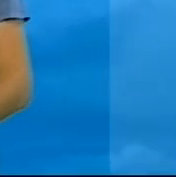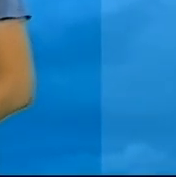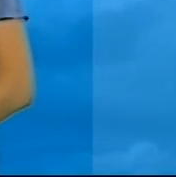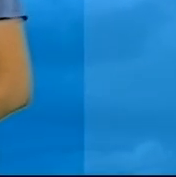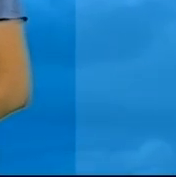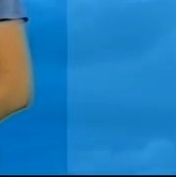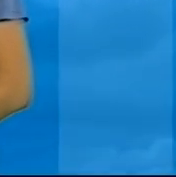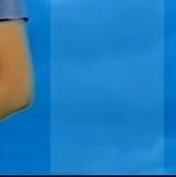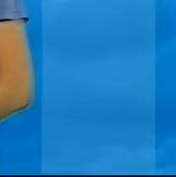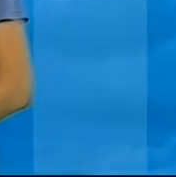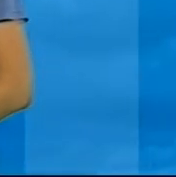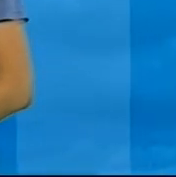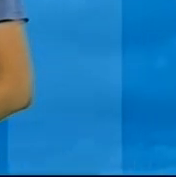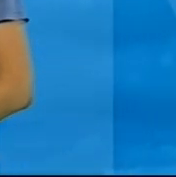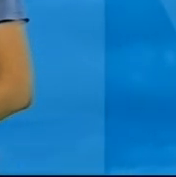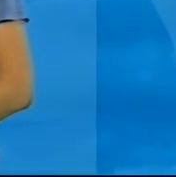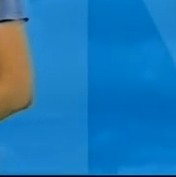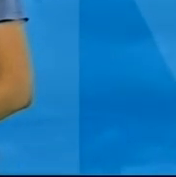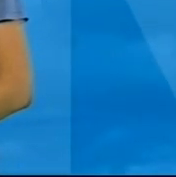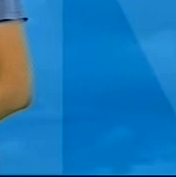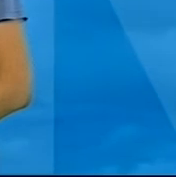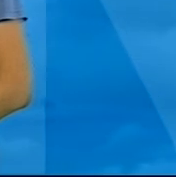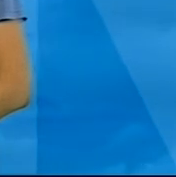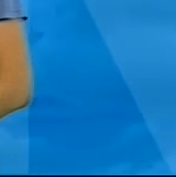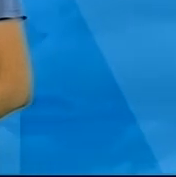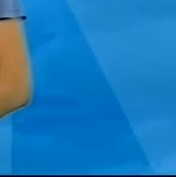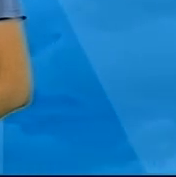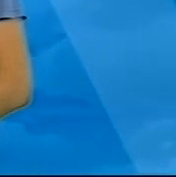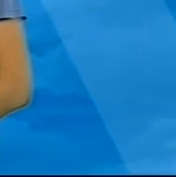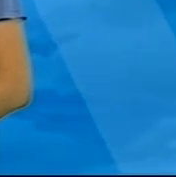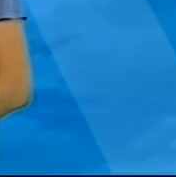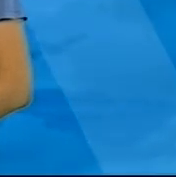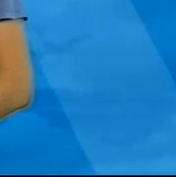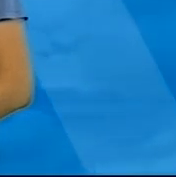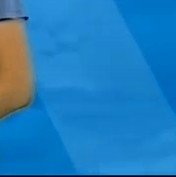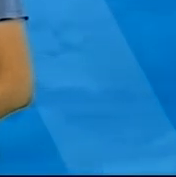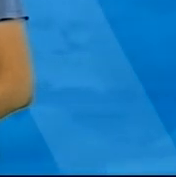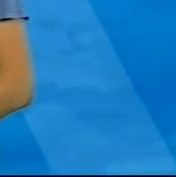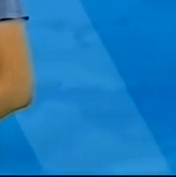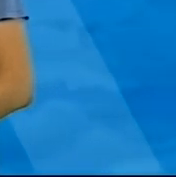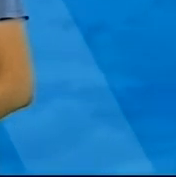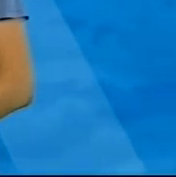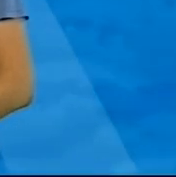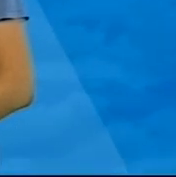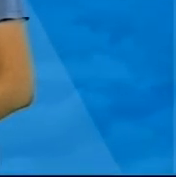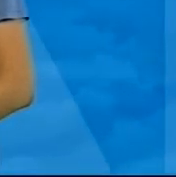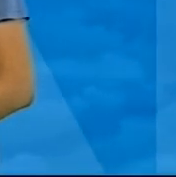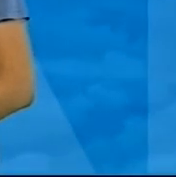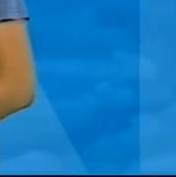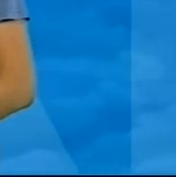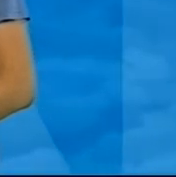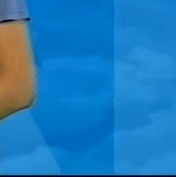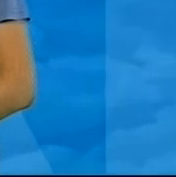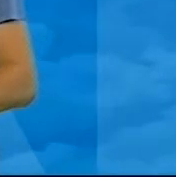Небо у цей день обіцяє бути помірно хмарним, опади не передбачаються, в'єтиме північно-західний вітер зі швидкістю 5-10